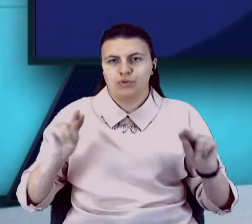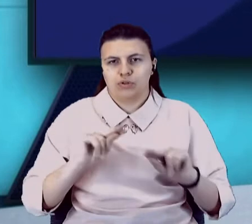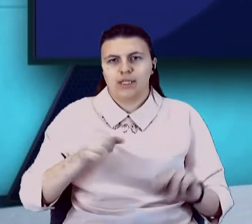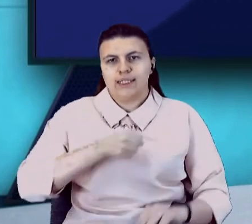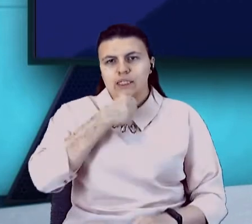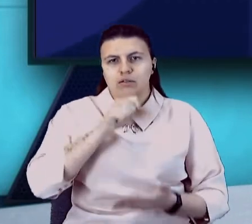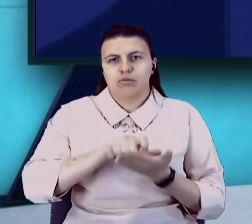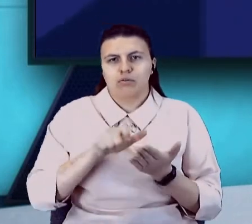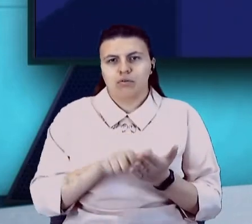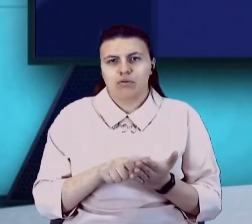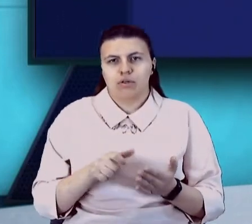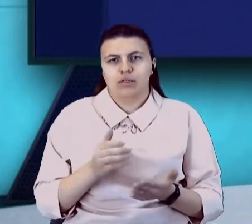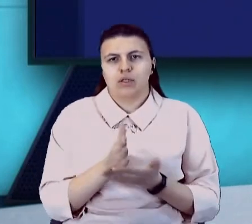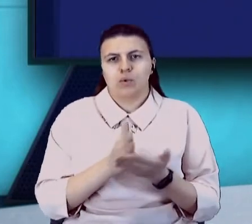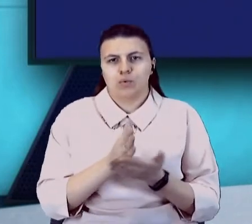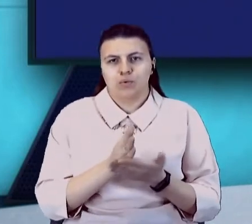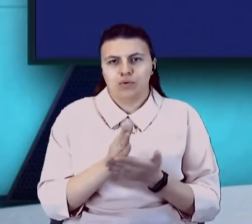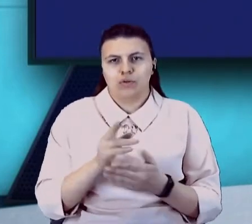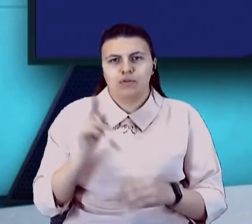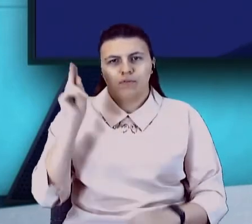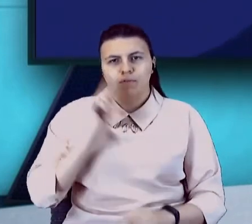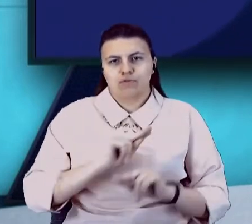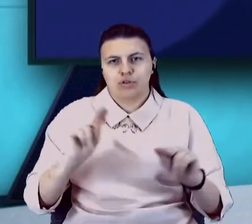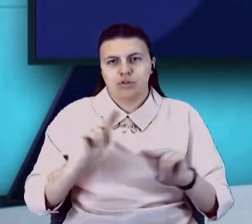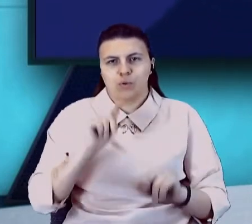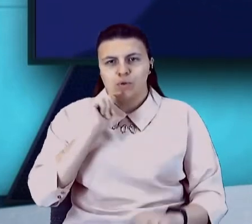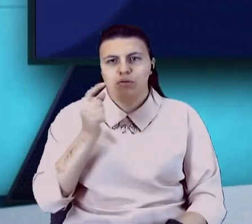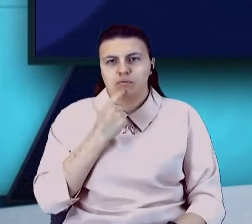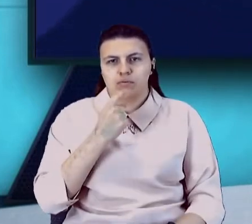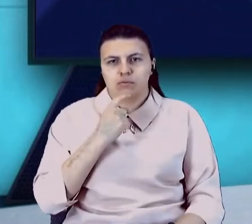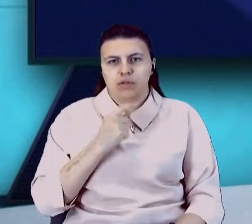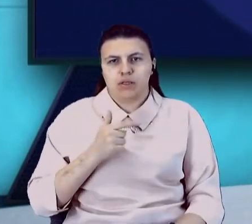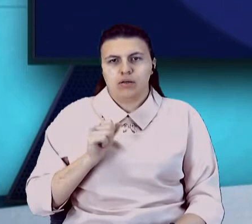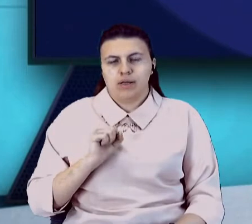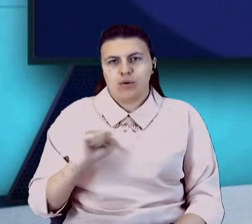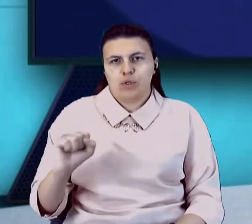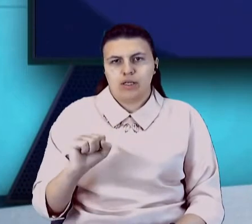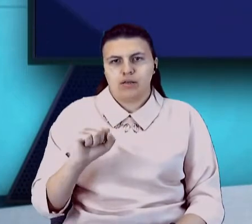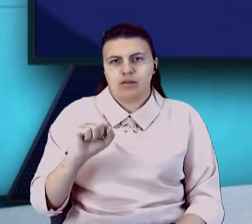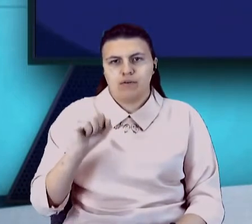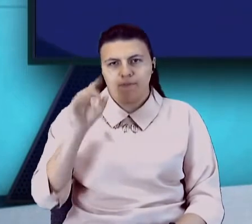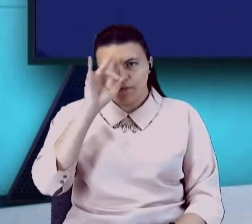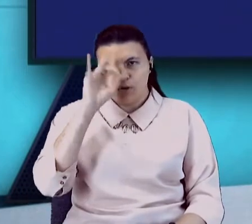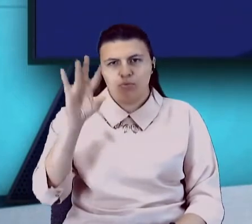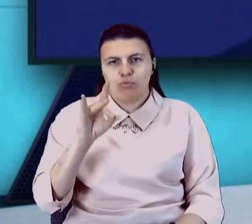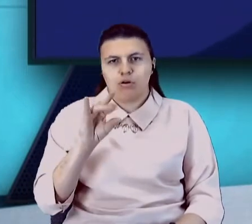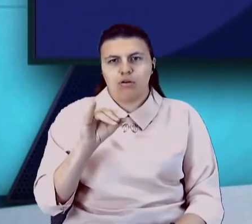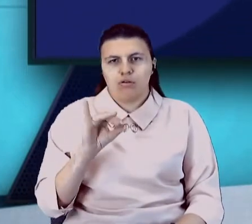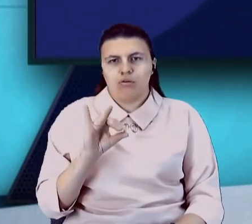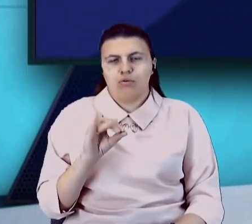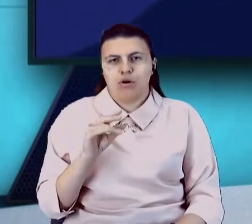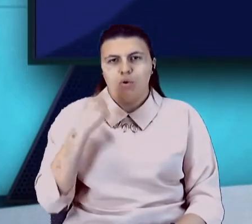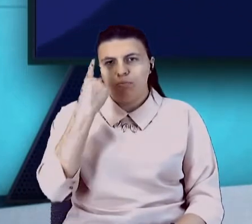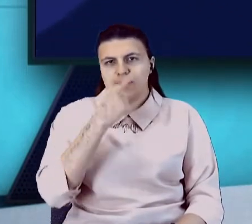заслужена вчителька української мови, героїня відомого муралу «Обличчя війни» Марина Марченко. Подробиці далі у